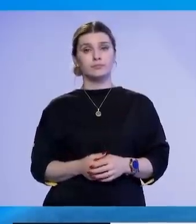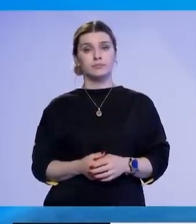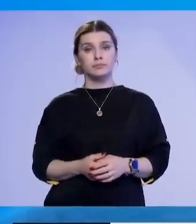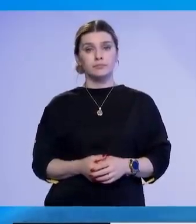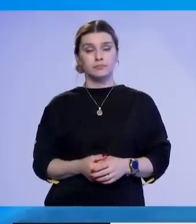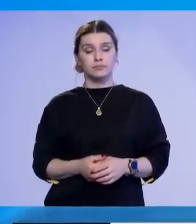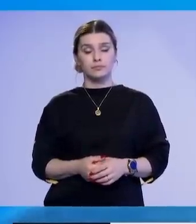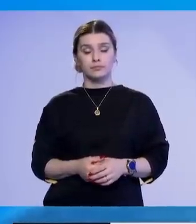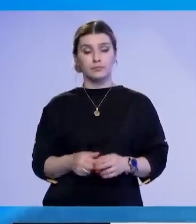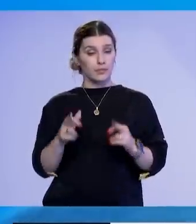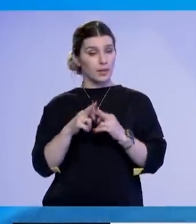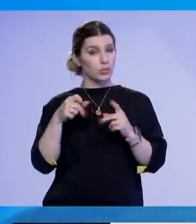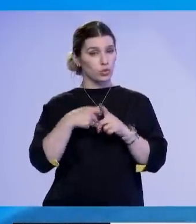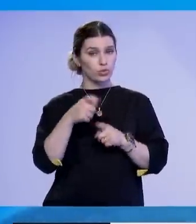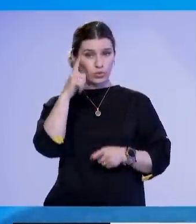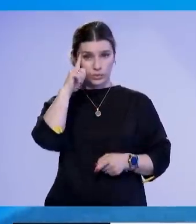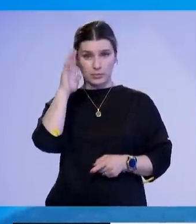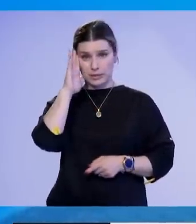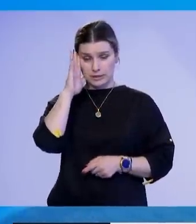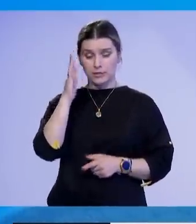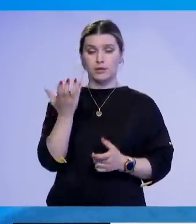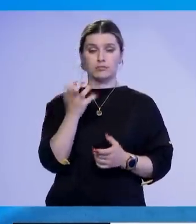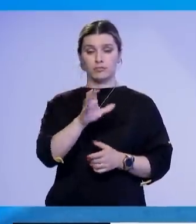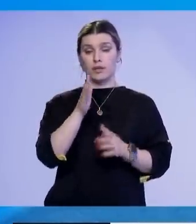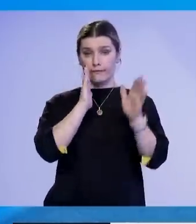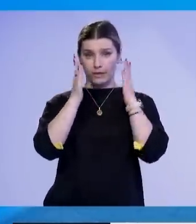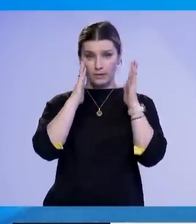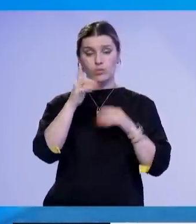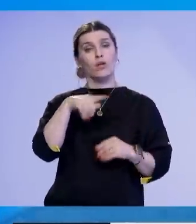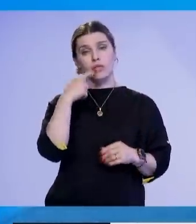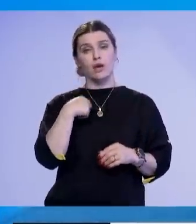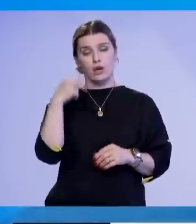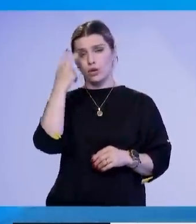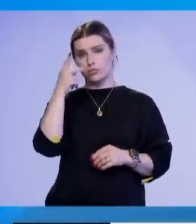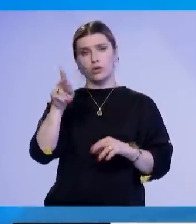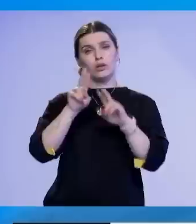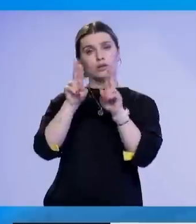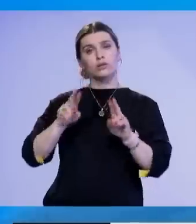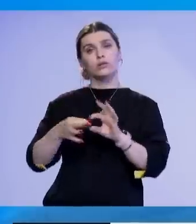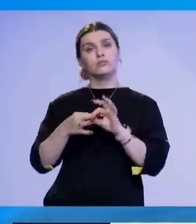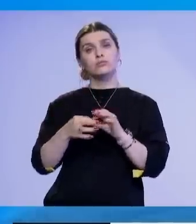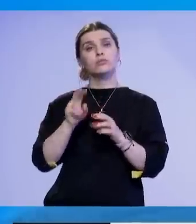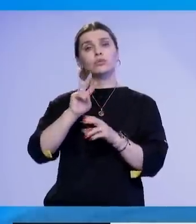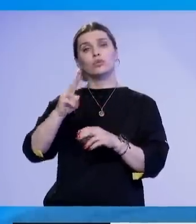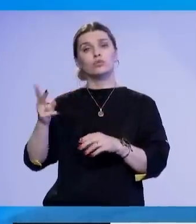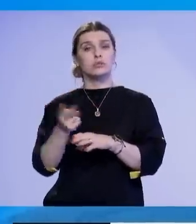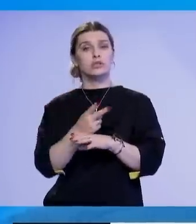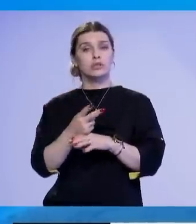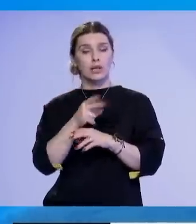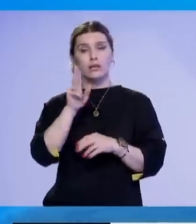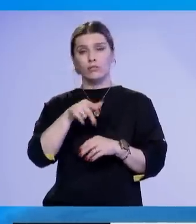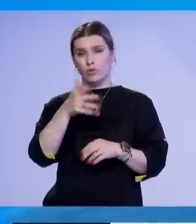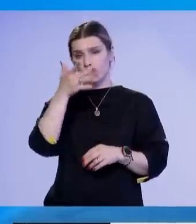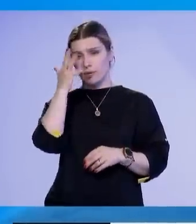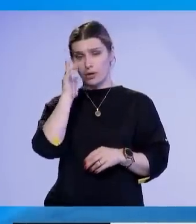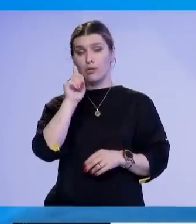Kryeministri Kosovës, Albin Kurti, në një postim në Facebook ka thënë se i kuptojnë shqecimet e nërkomtarëve, por se gjithë do opcion tjetër do të ishte mos përmbushje